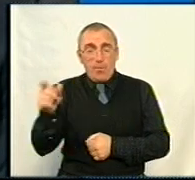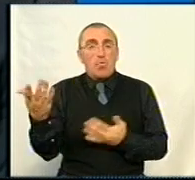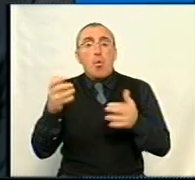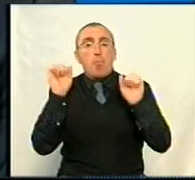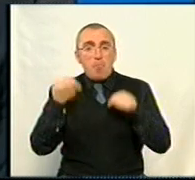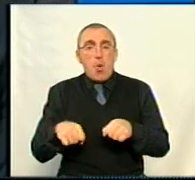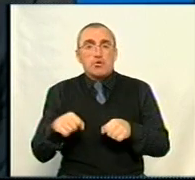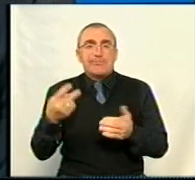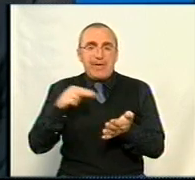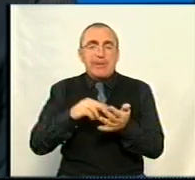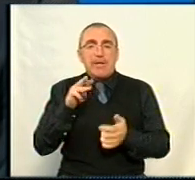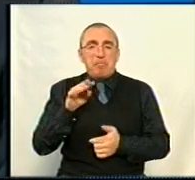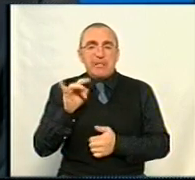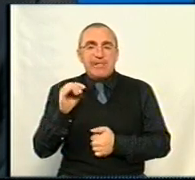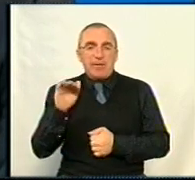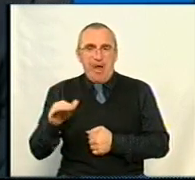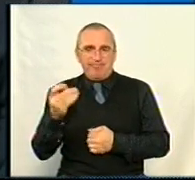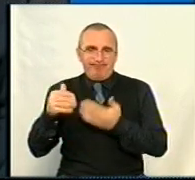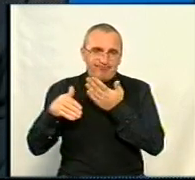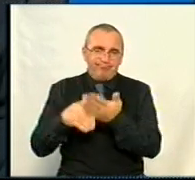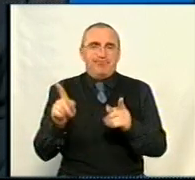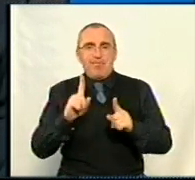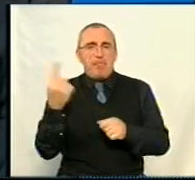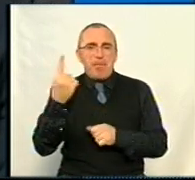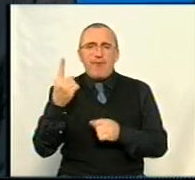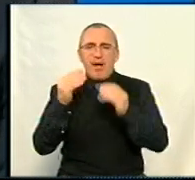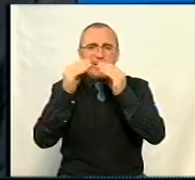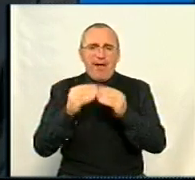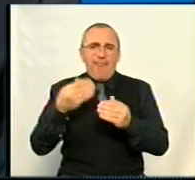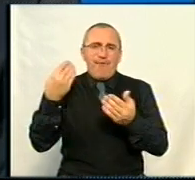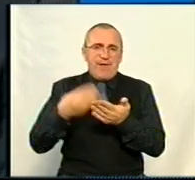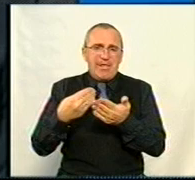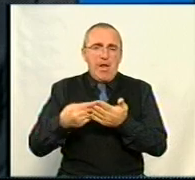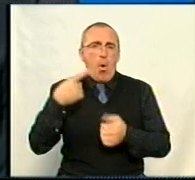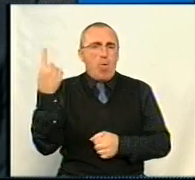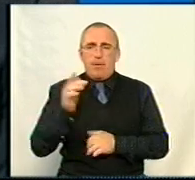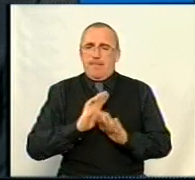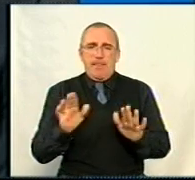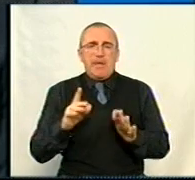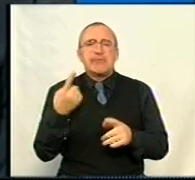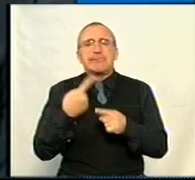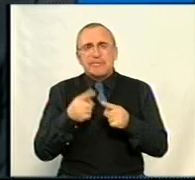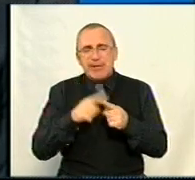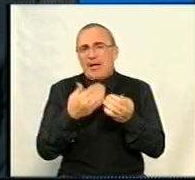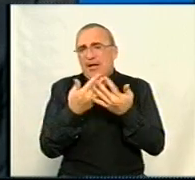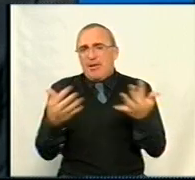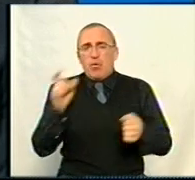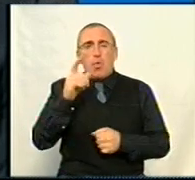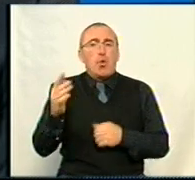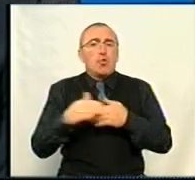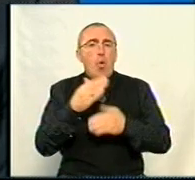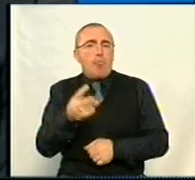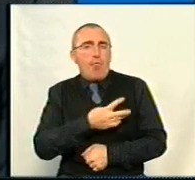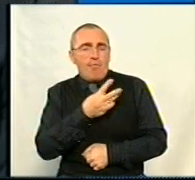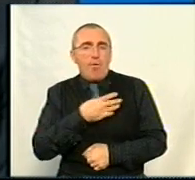хто може стати меценатами. Це не обов'язково перша десятка фінансової області. Це і інші люди доброї волі,